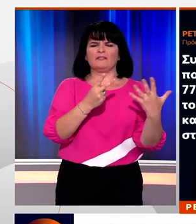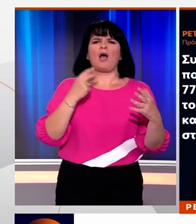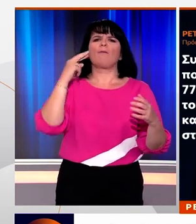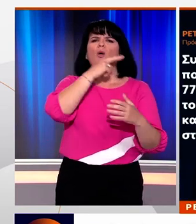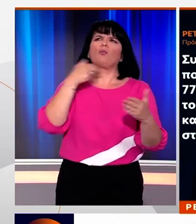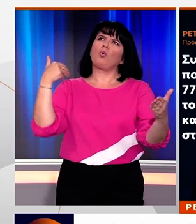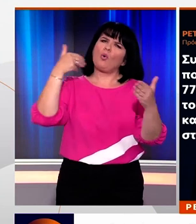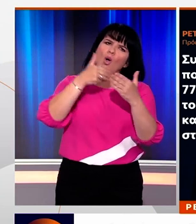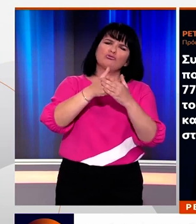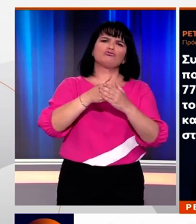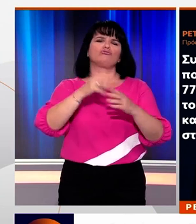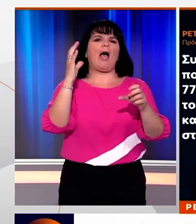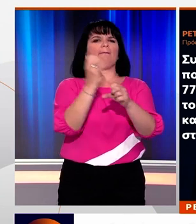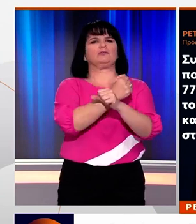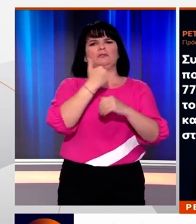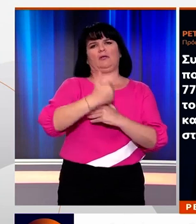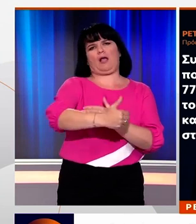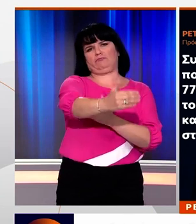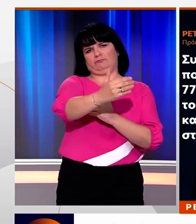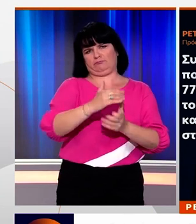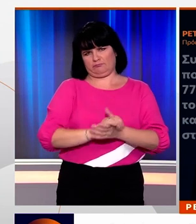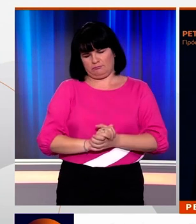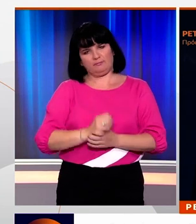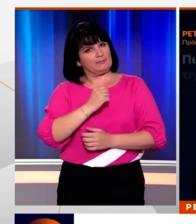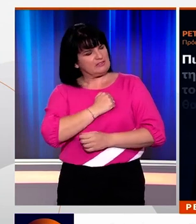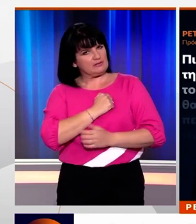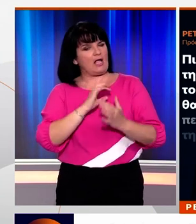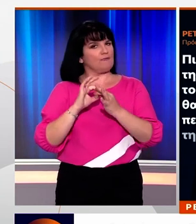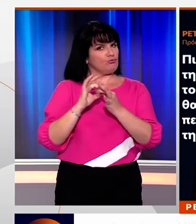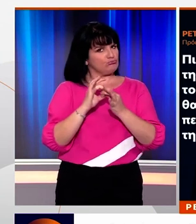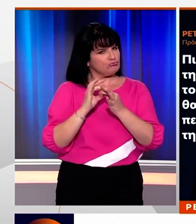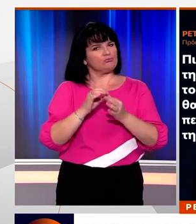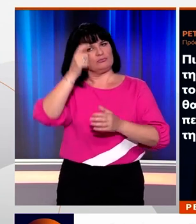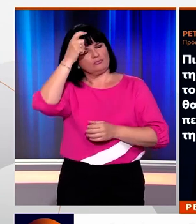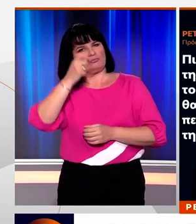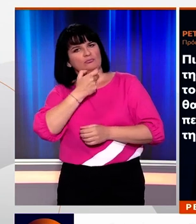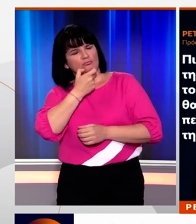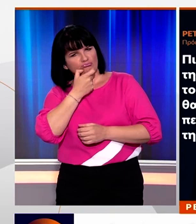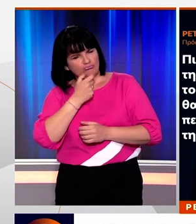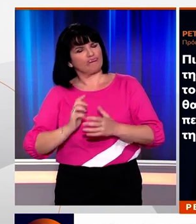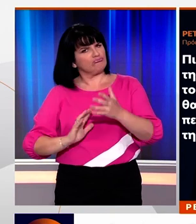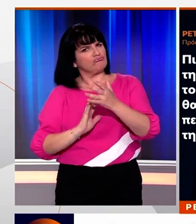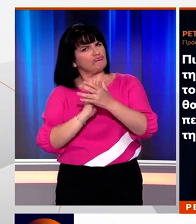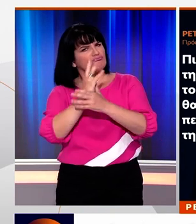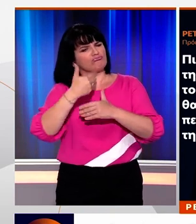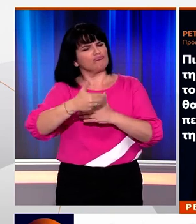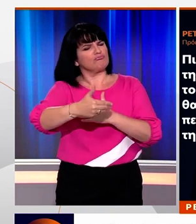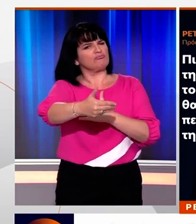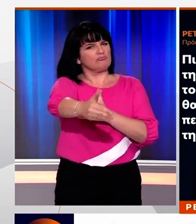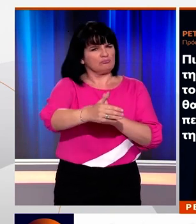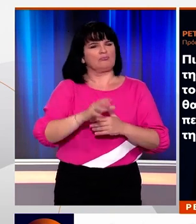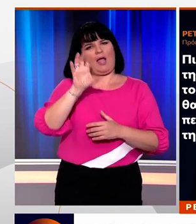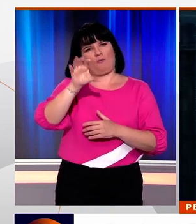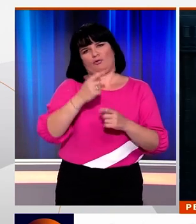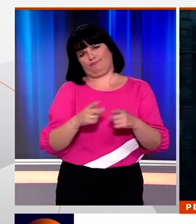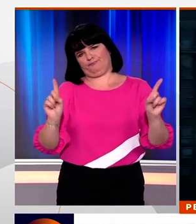Ηνωμένου Βασιλείου και του εύχομαι επιτυχία στη νέα θέση του. Πιστεύω ότι οι σχέσεις της Τουρκίας με το Ηνωμένο Βασίλειο θα αναπτυχθούν περαιτέρα σε αυτή τη